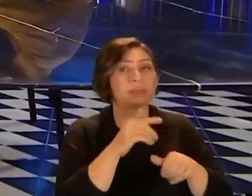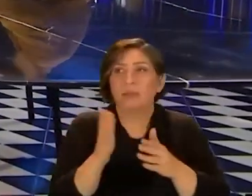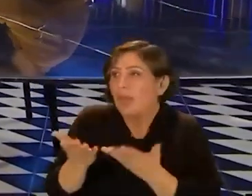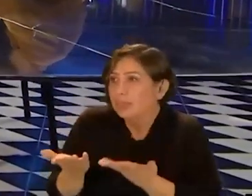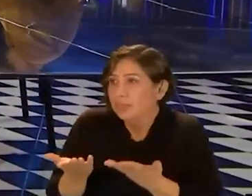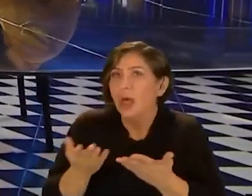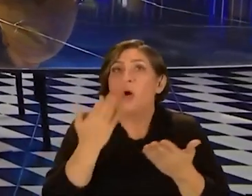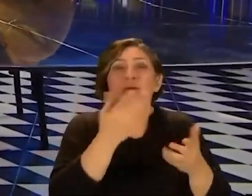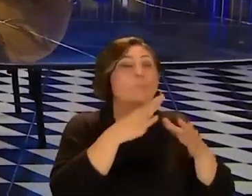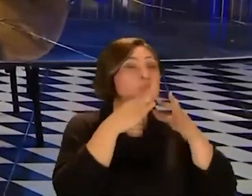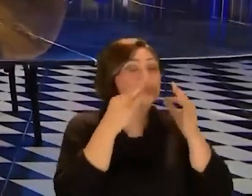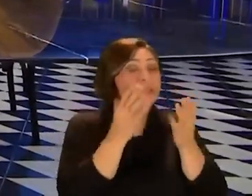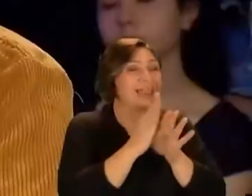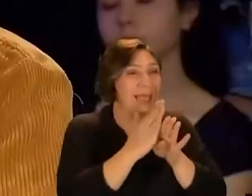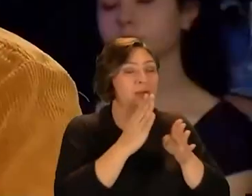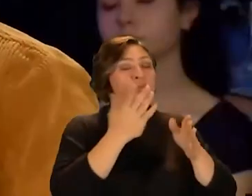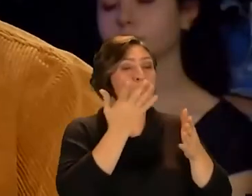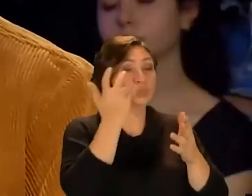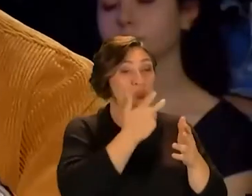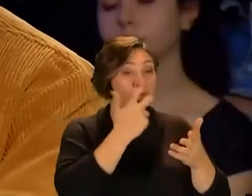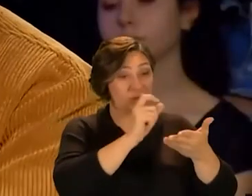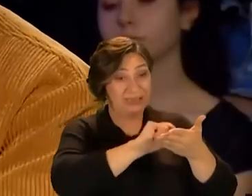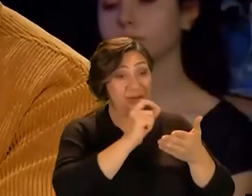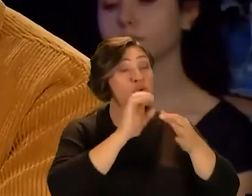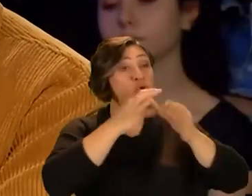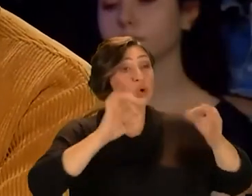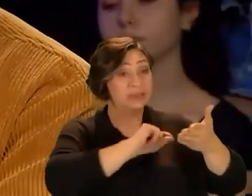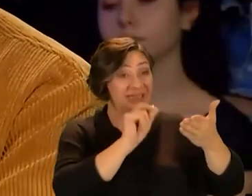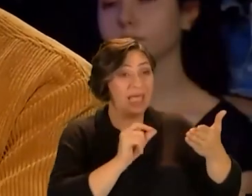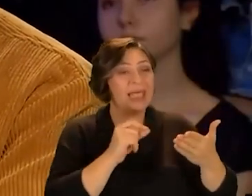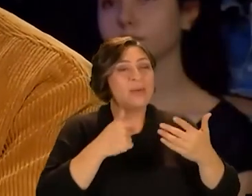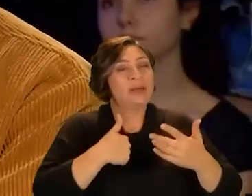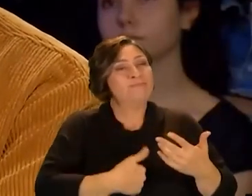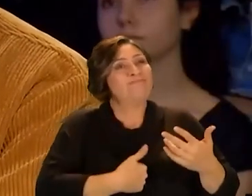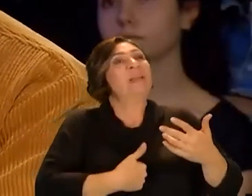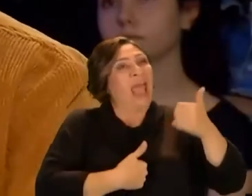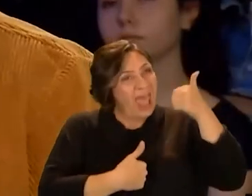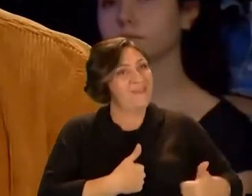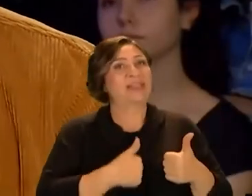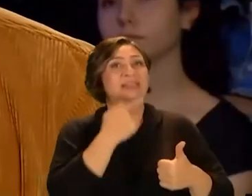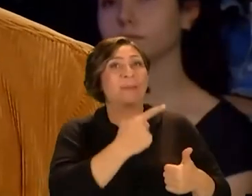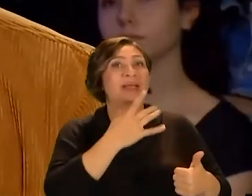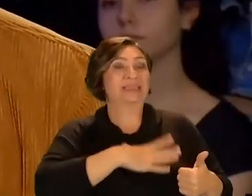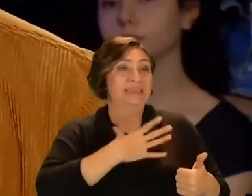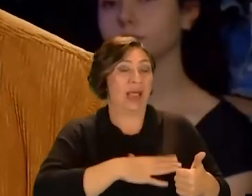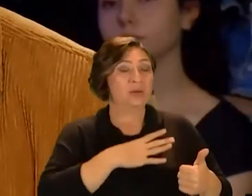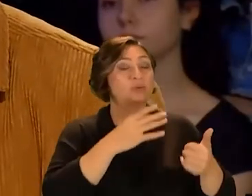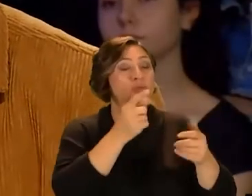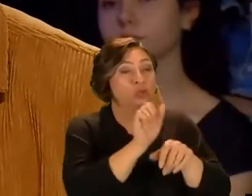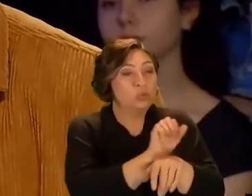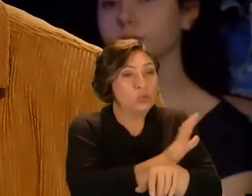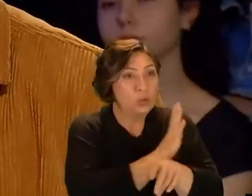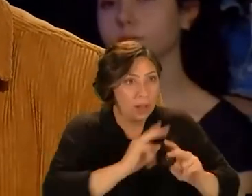Niye? Hadi o zaman mutluluk çünkü müzik yapan söz yazan insan tatmin olmak ister abi. Yani söz yazıyorsan